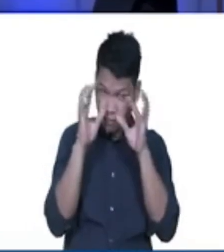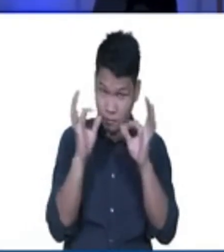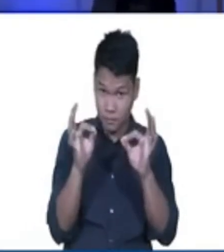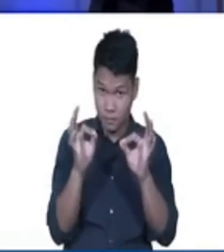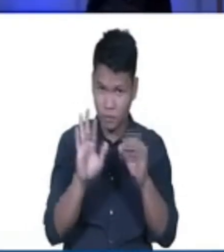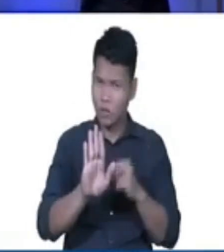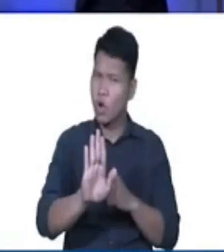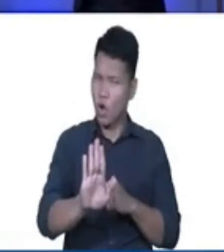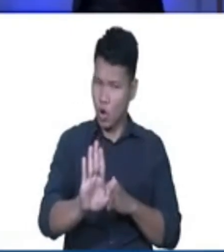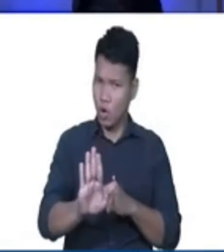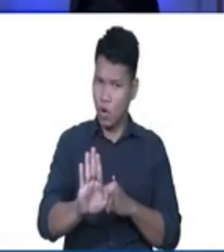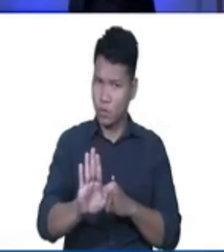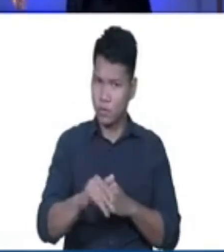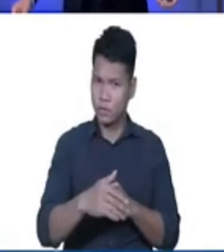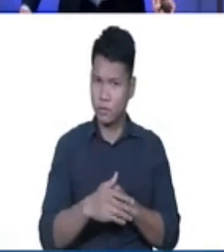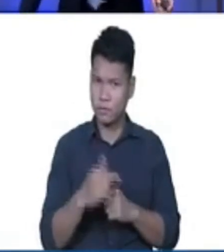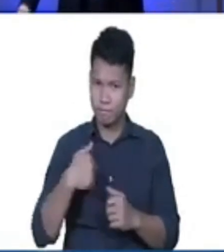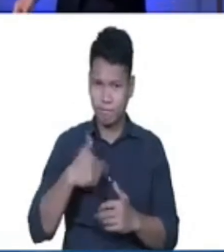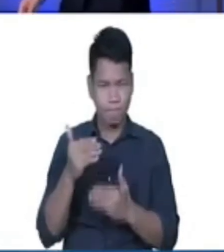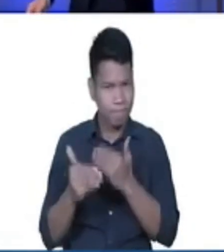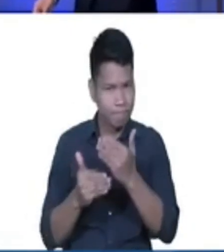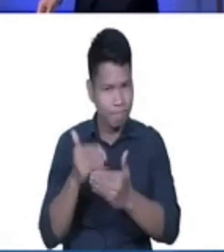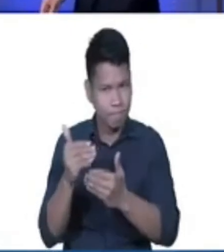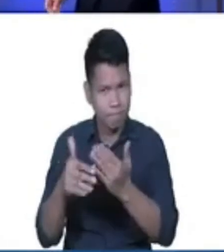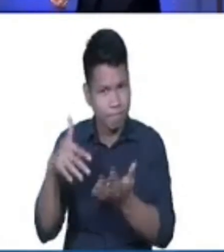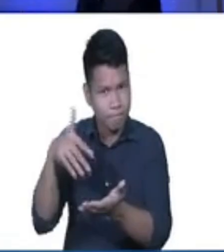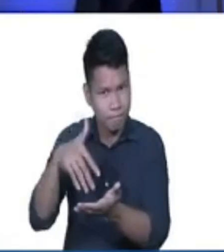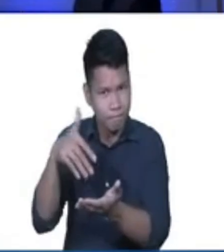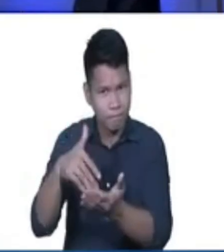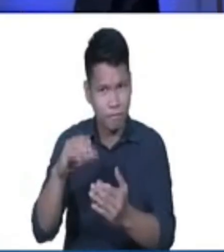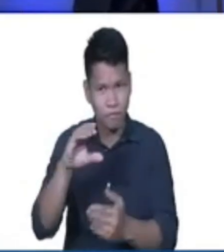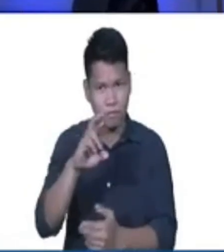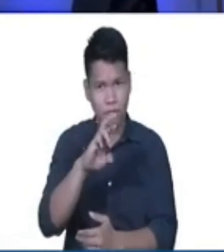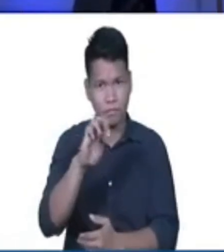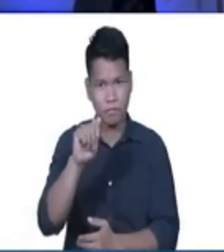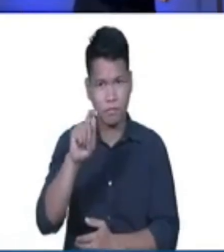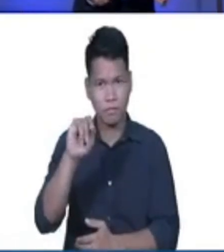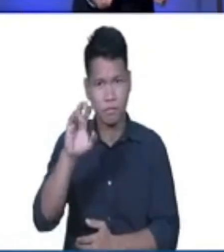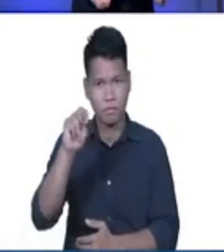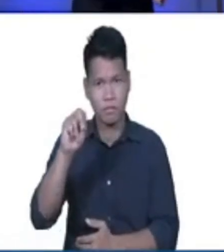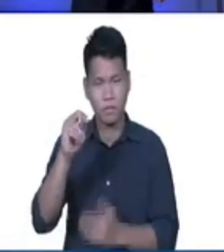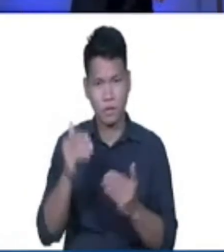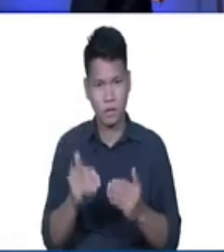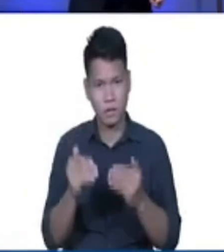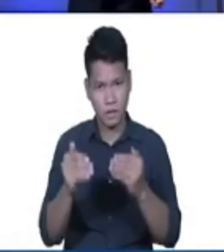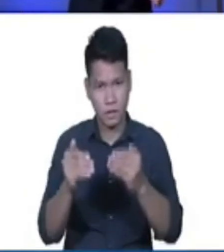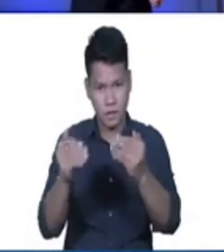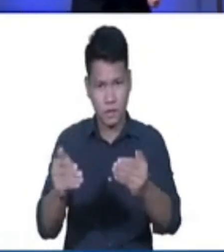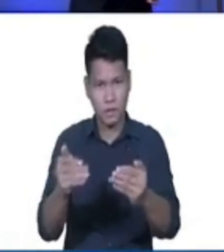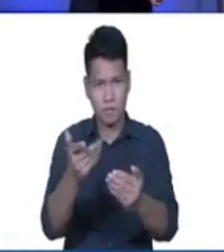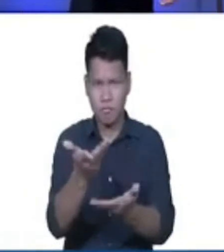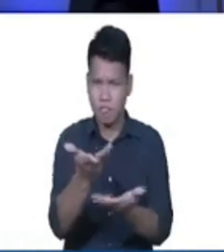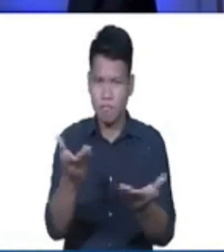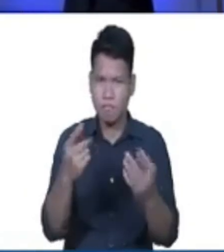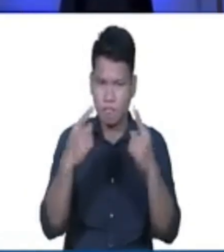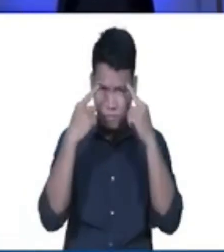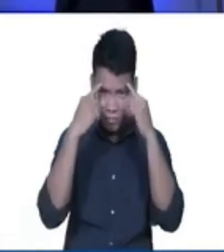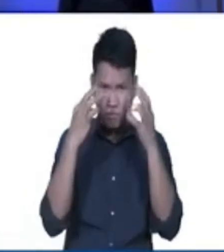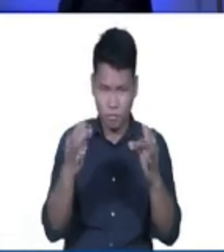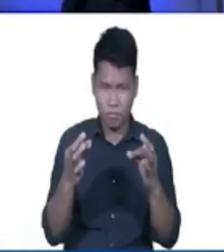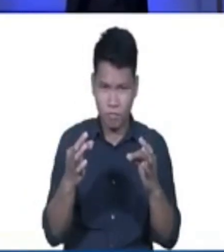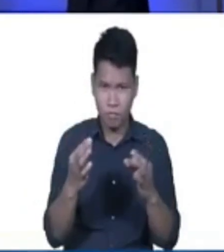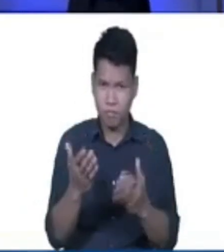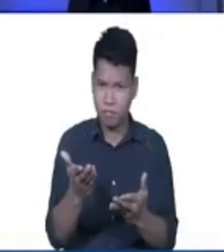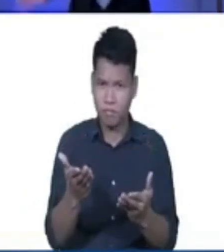magpapatuloy sa ating pag-aaral sa creation series kayo po ang mamimili make the choice nakita na po